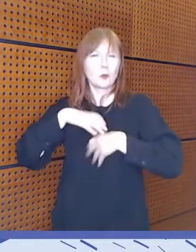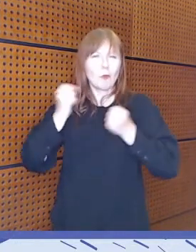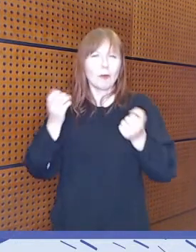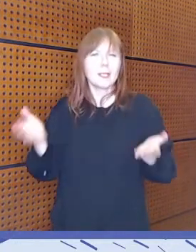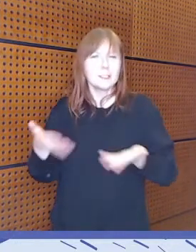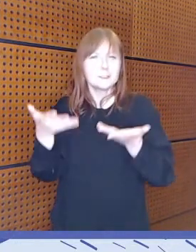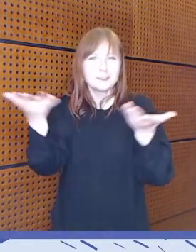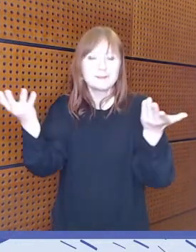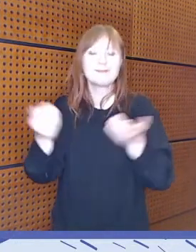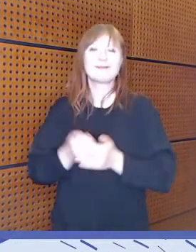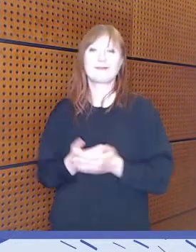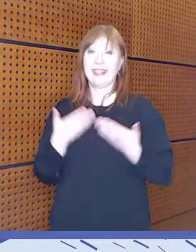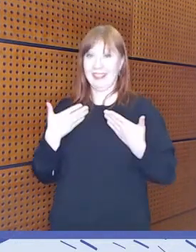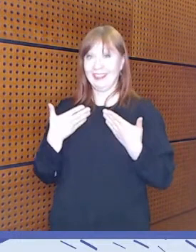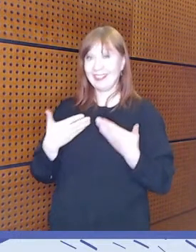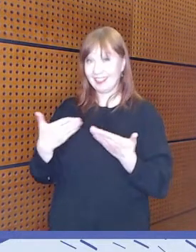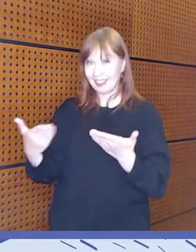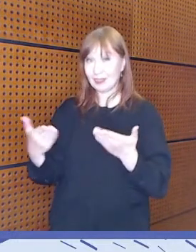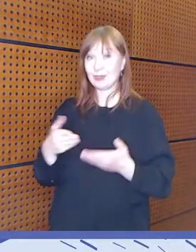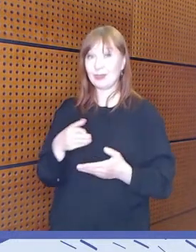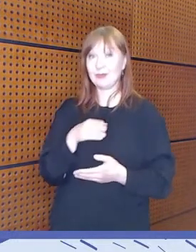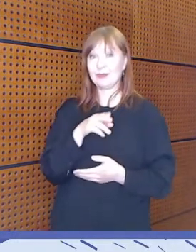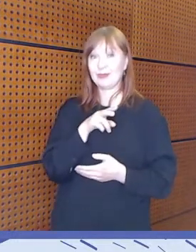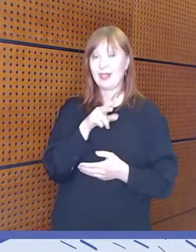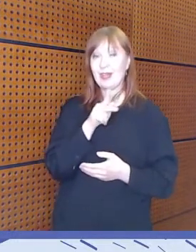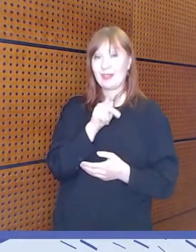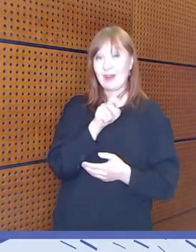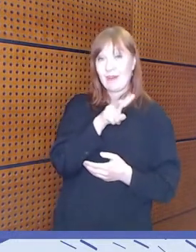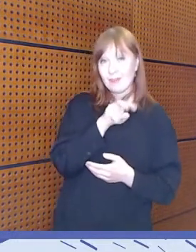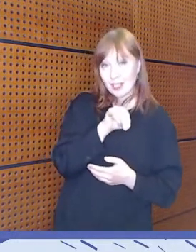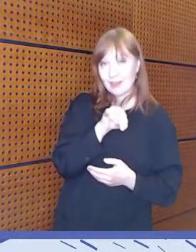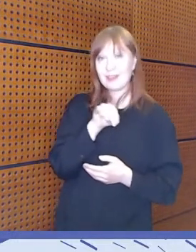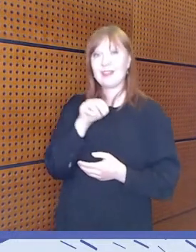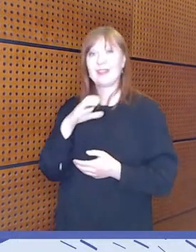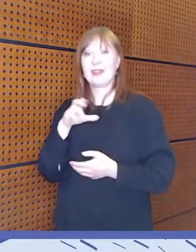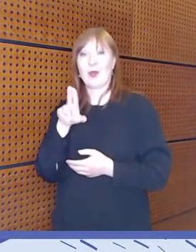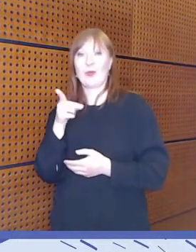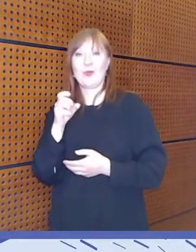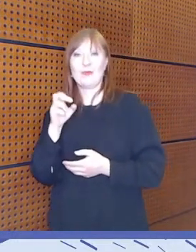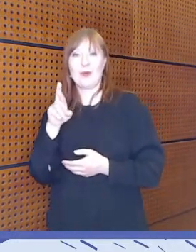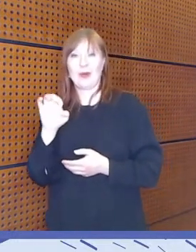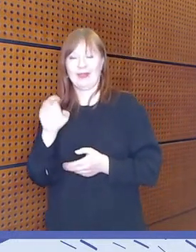Kiitos vielä Kaville ja Kuporille toisinpäin menuun.